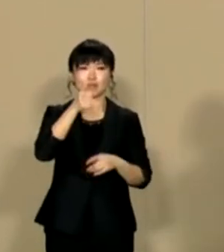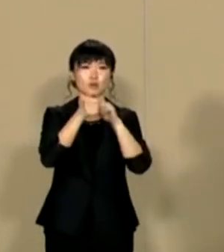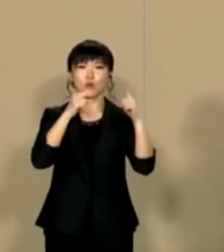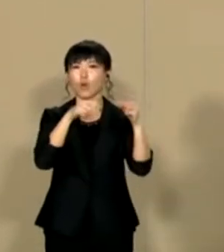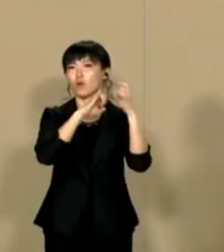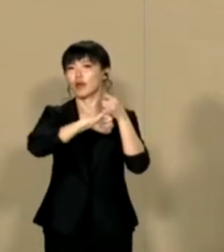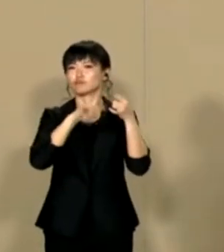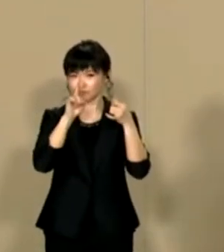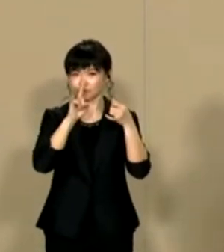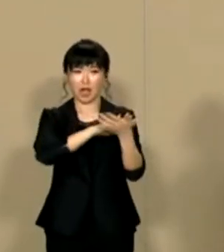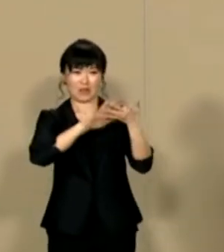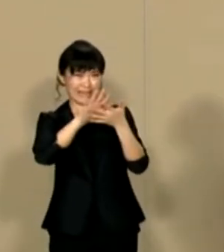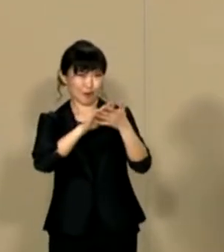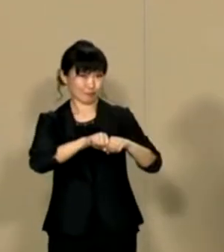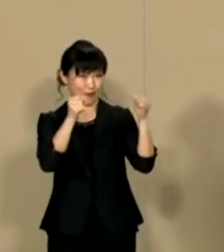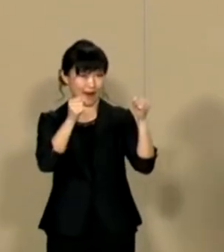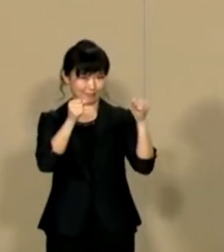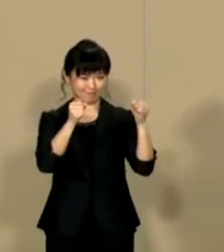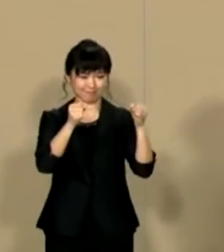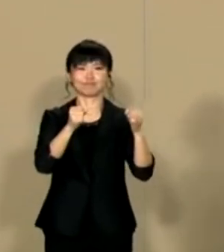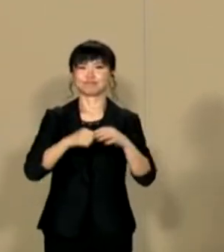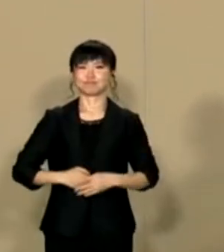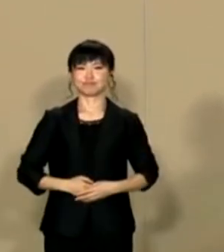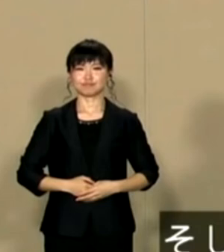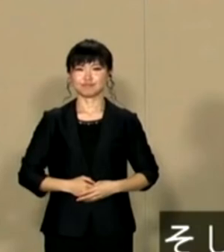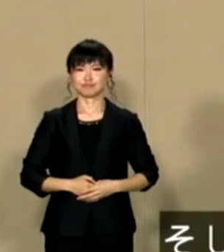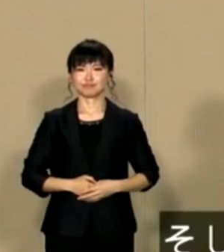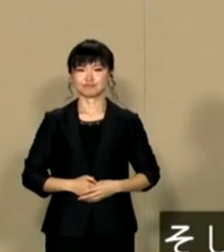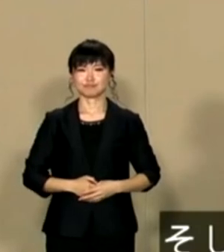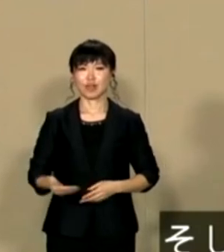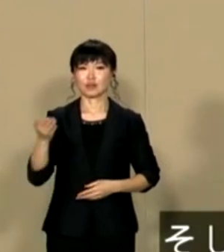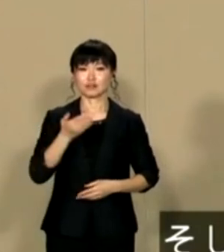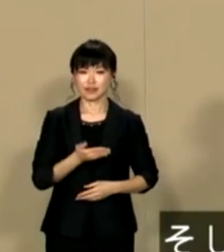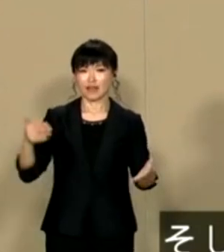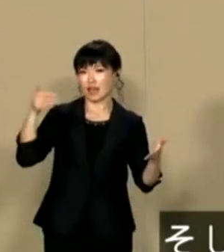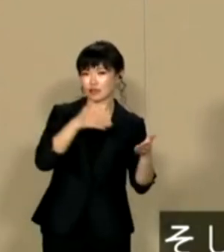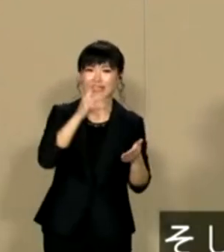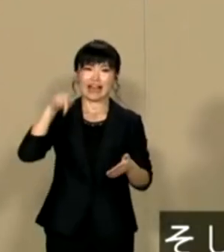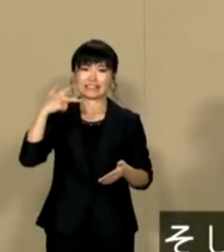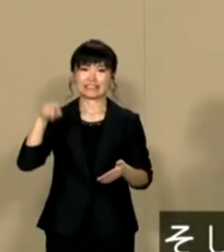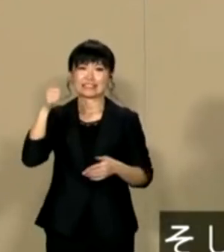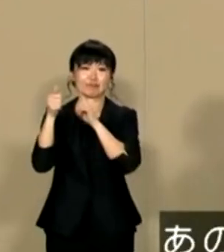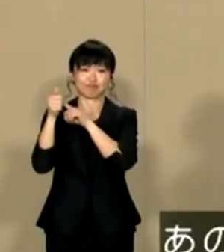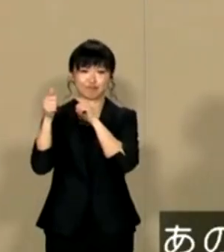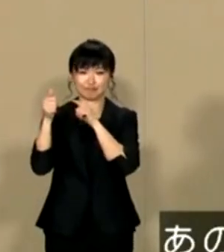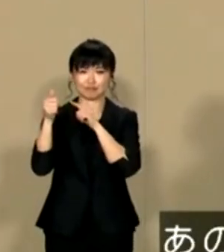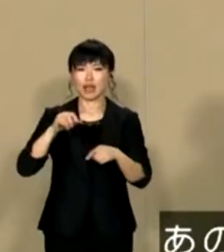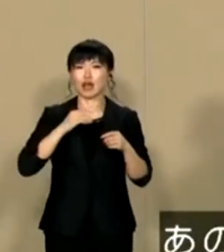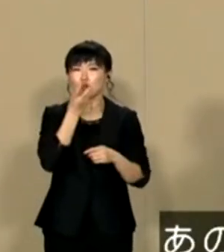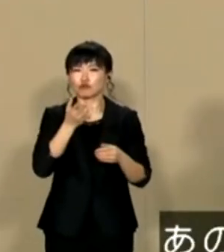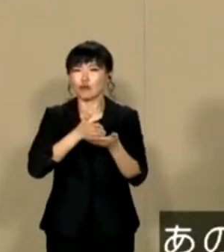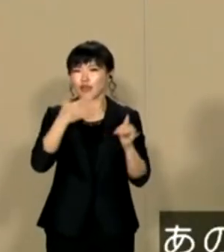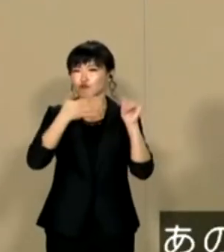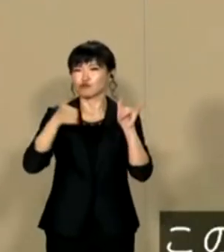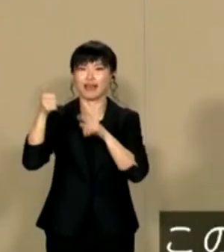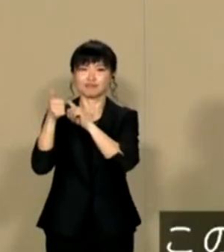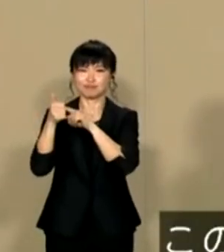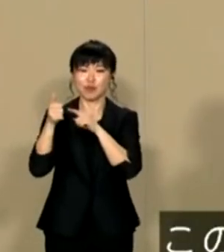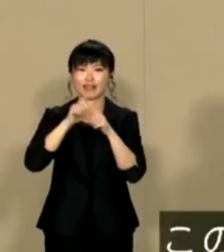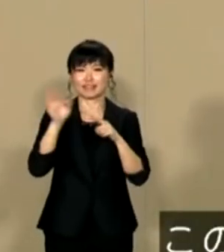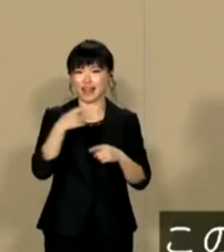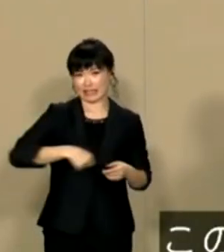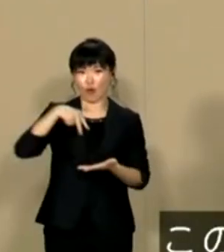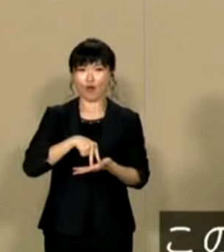の公約はなんとモザイクをぶっ壊すでございますそして最後にガイシーチャンネルのなじみ暴露系YouTuberガイシーもNHK党から立候補しております